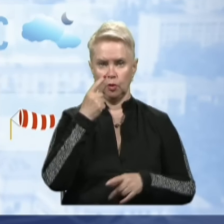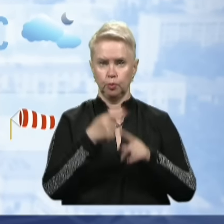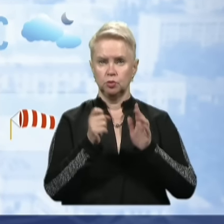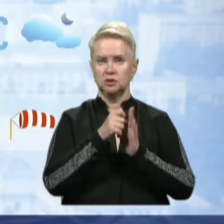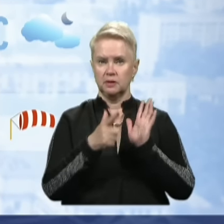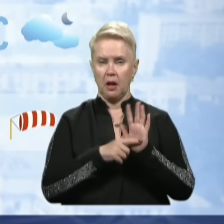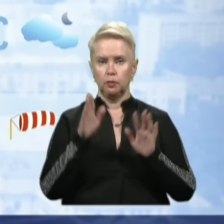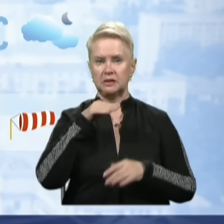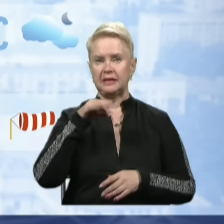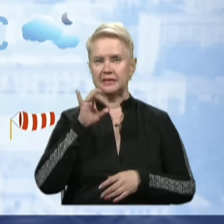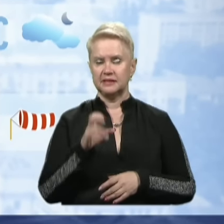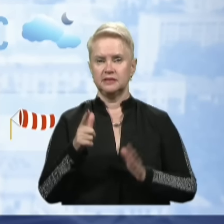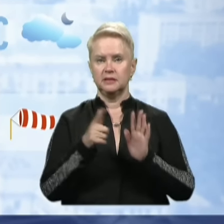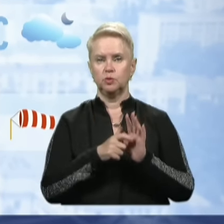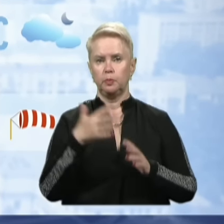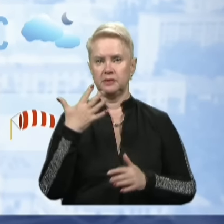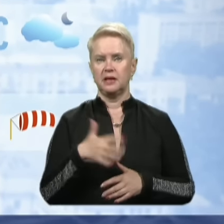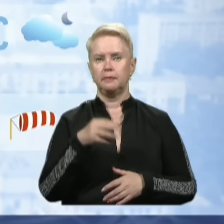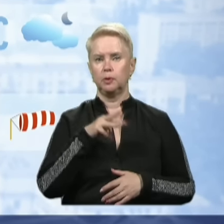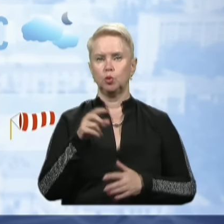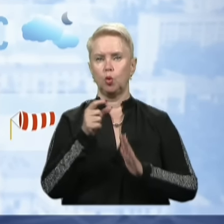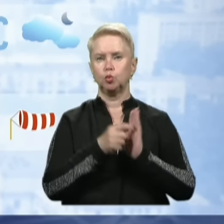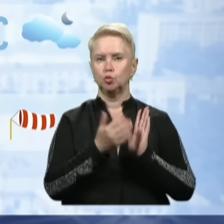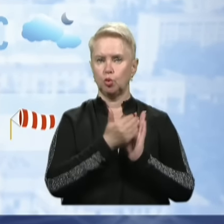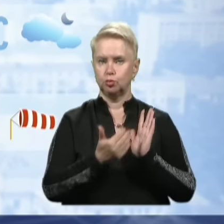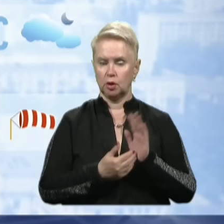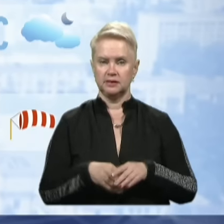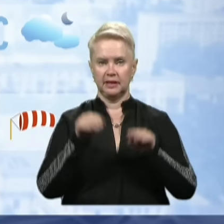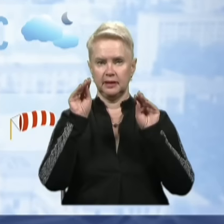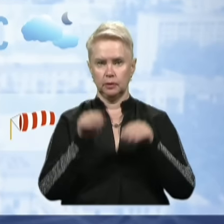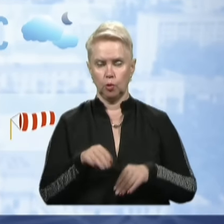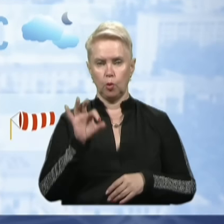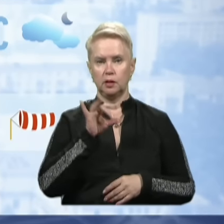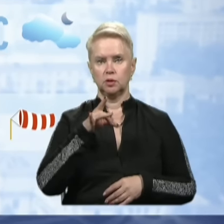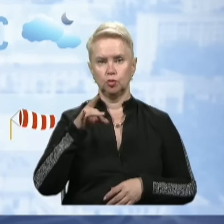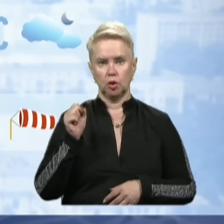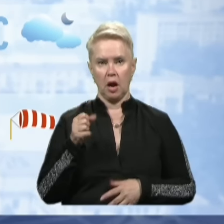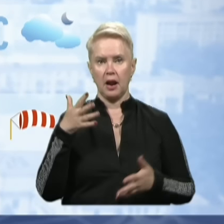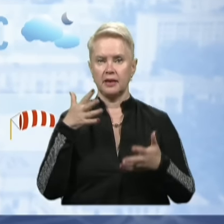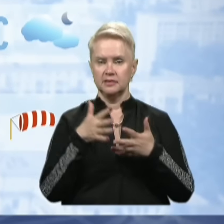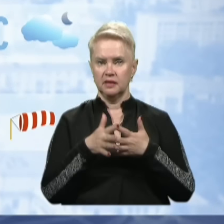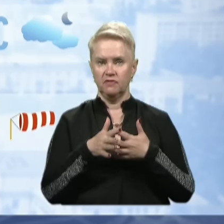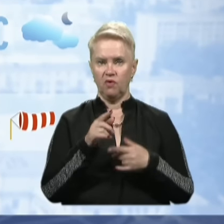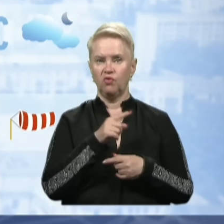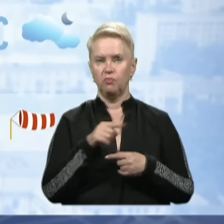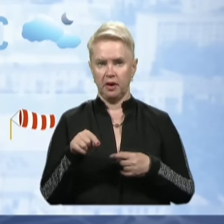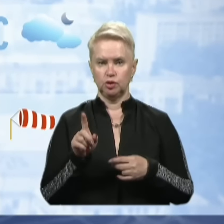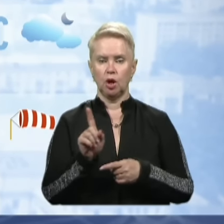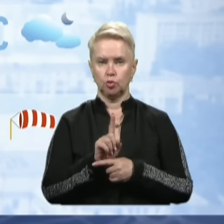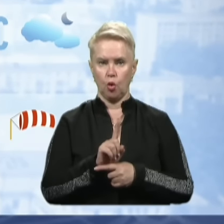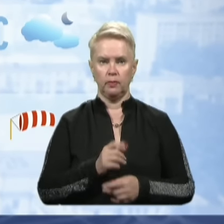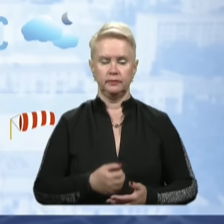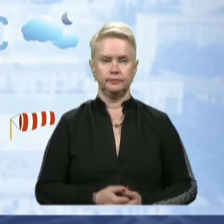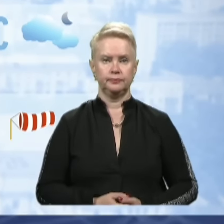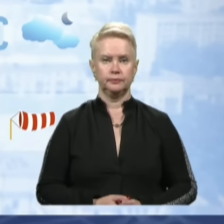плюс 17. Атмосферний тиск 750 міліметрів ртутного стопчика. За даними ДНУ імені Олеся Гончара, радіаційний фон в